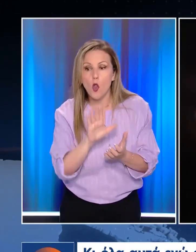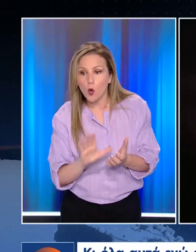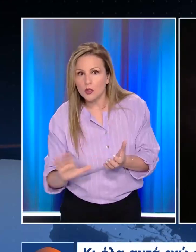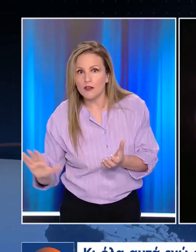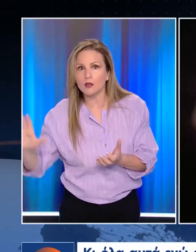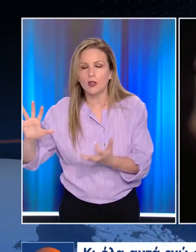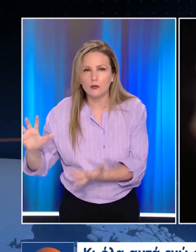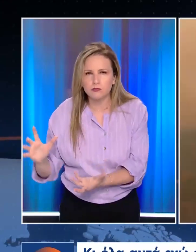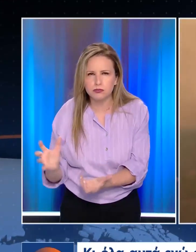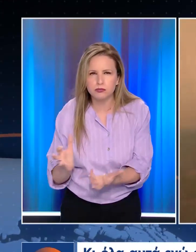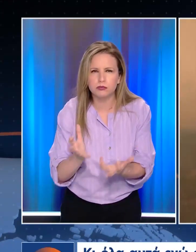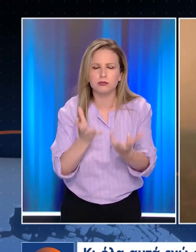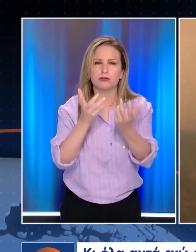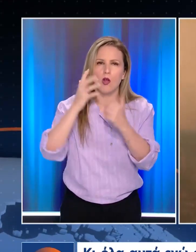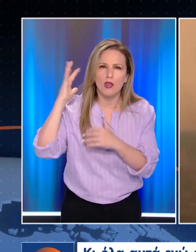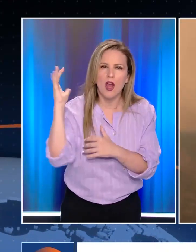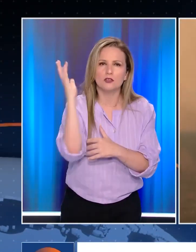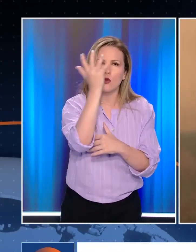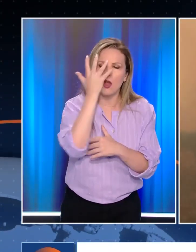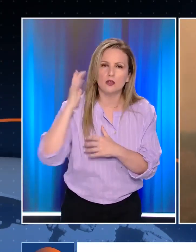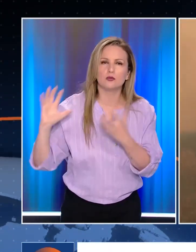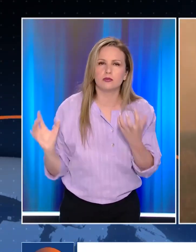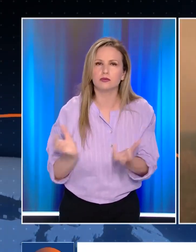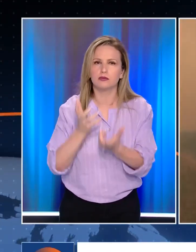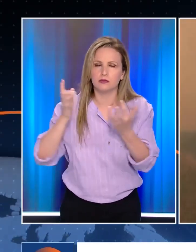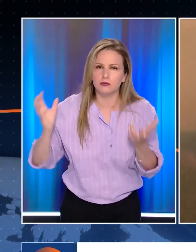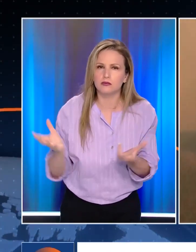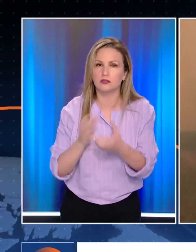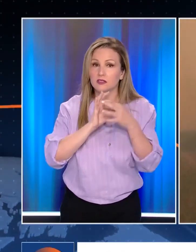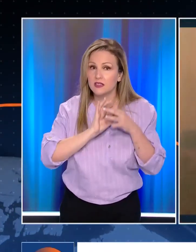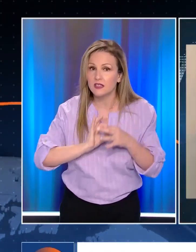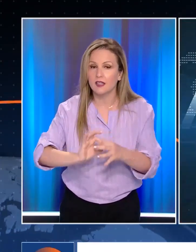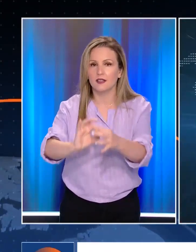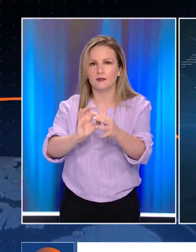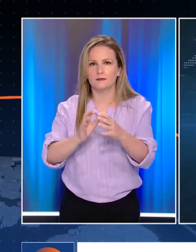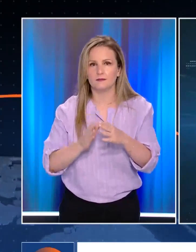μένονται ανεξέλεγκτες και κατακαίνει ολοένα και περισσότερη δασική έκταση με κάθε ώρα που περνά.